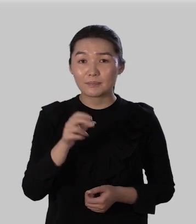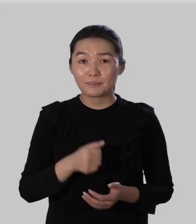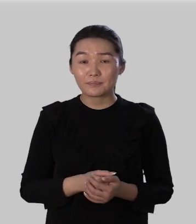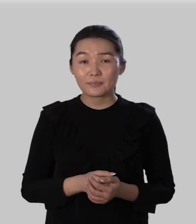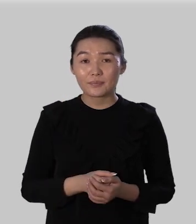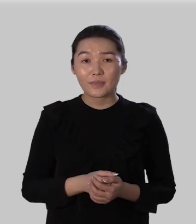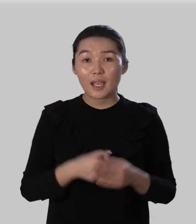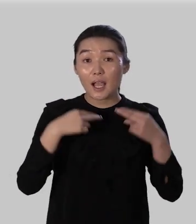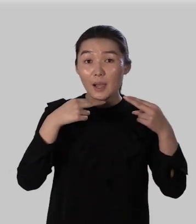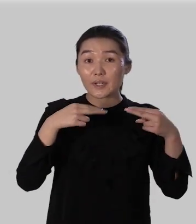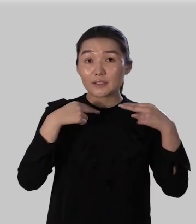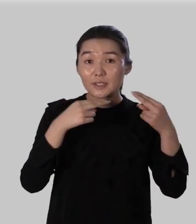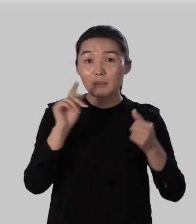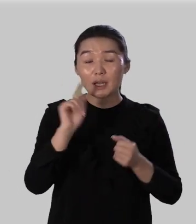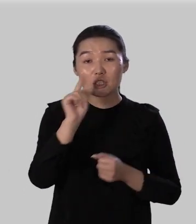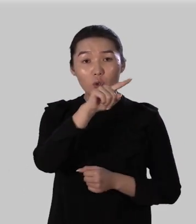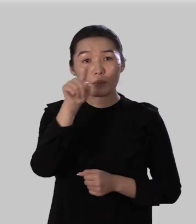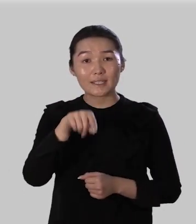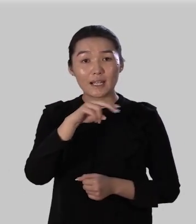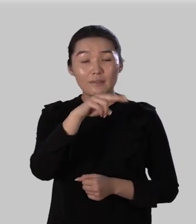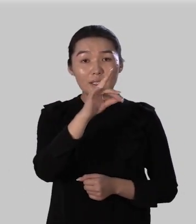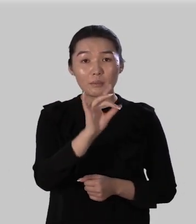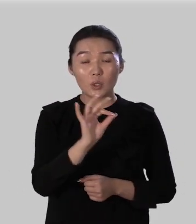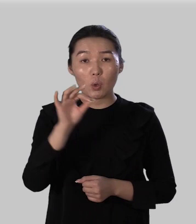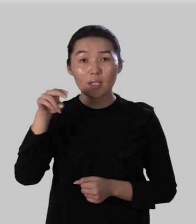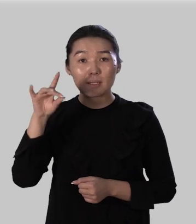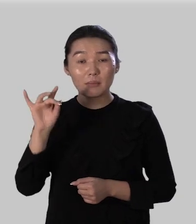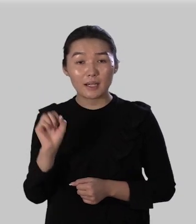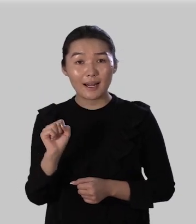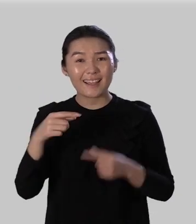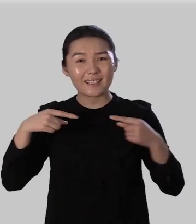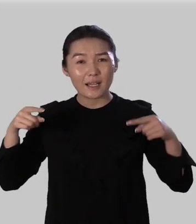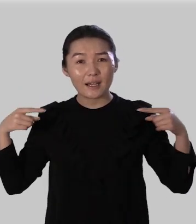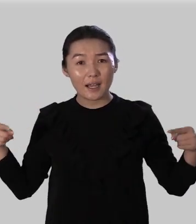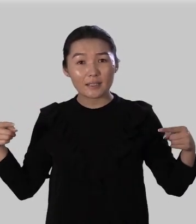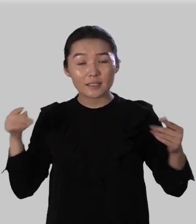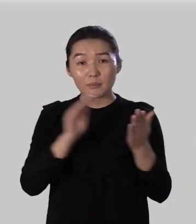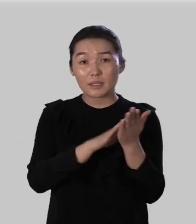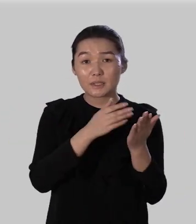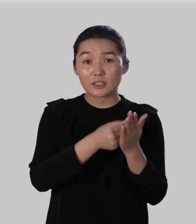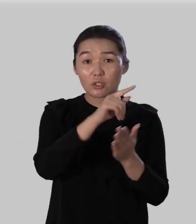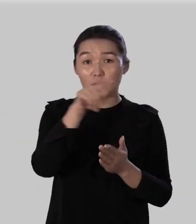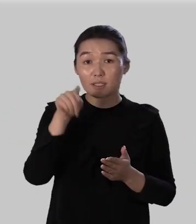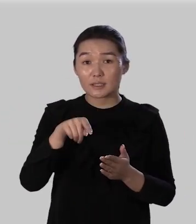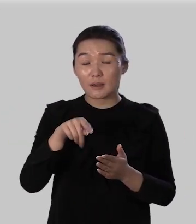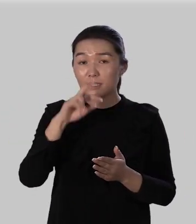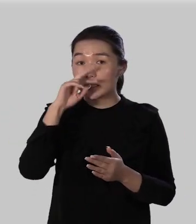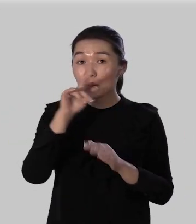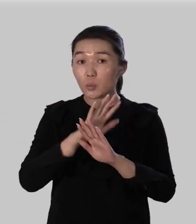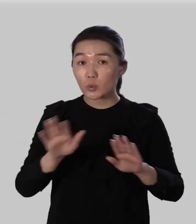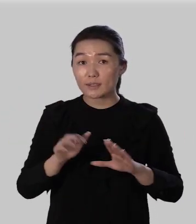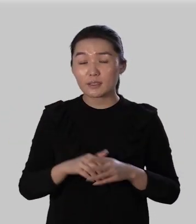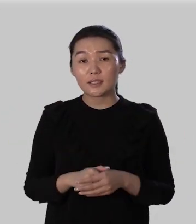обратите внимание что приставки про и про это разные по значению приставки не